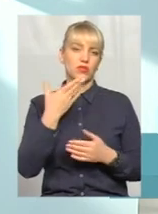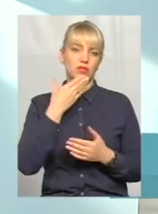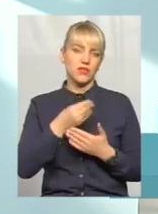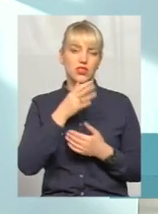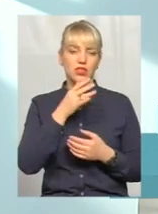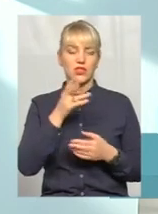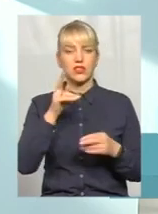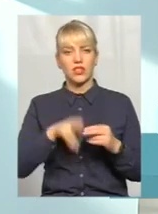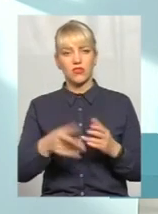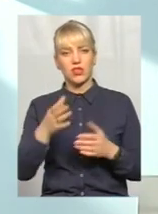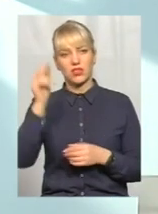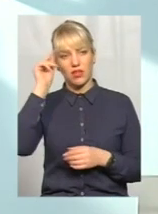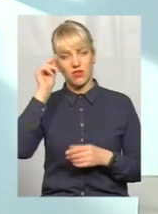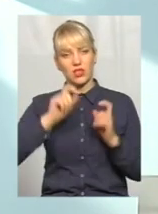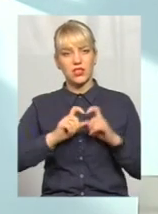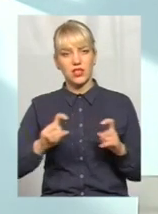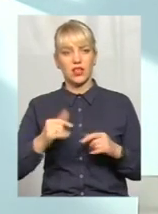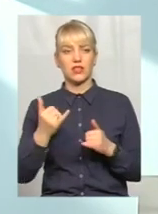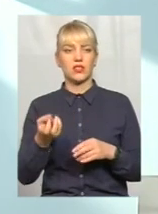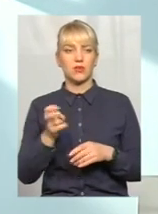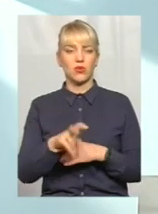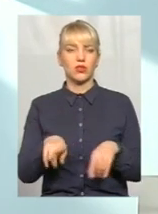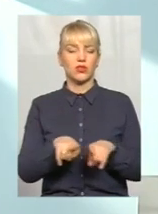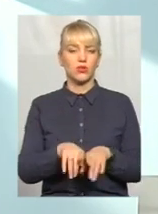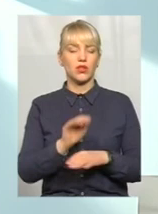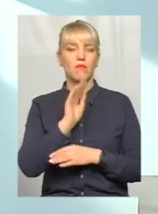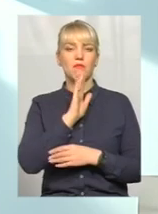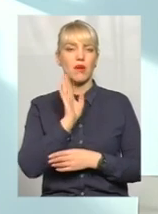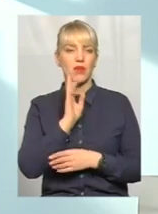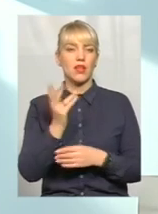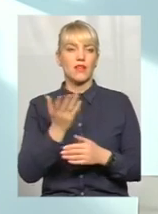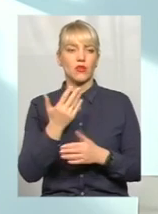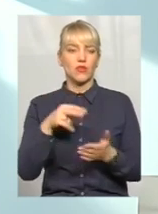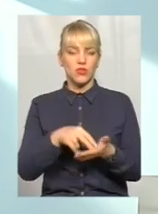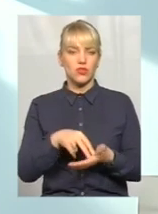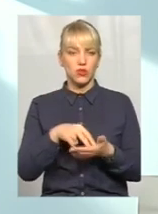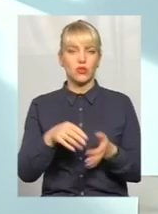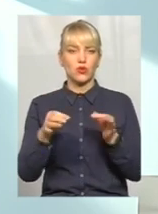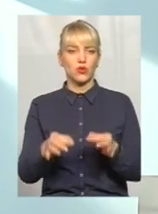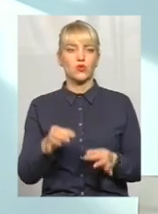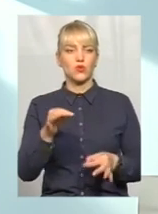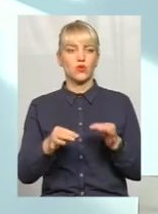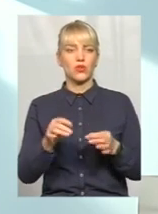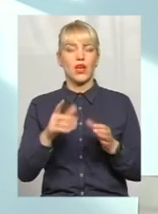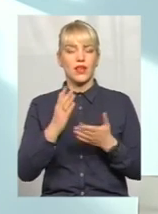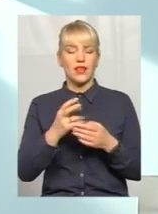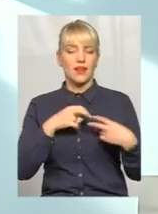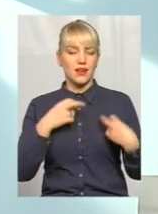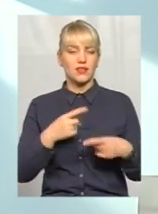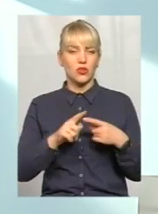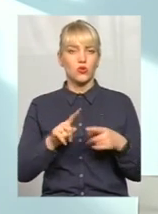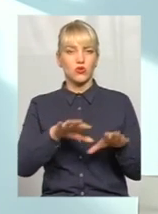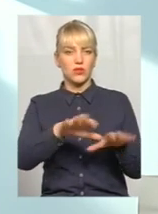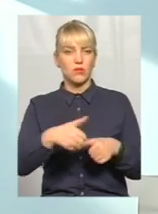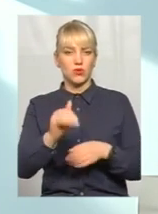якийсь навчальний заклад, і вони зараз приходять до такої мами, над якою вже стоїть служба, що вже є ризик того, що буде дитина вилучена з сім'ї.